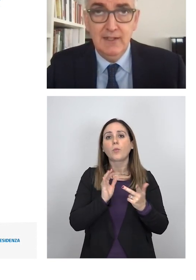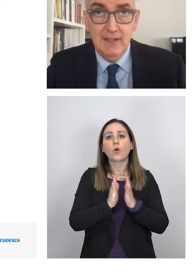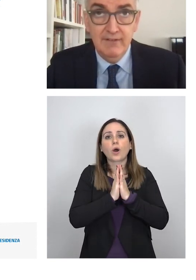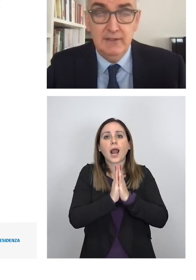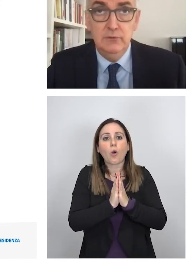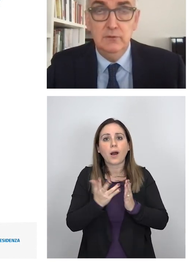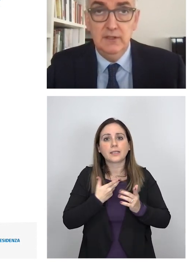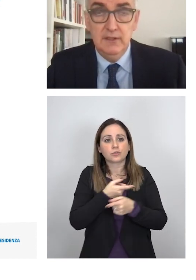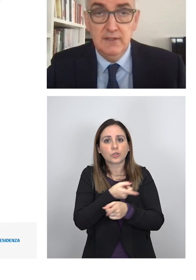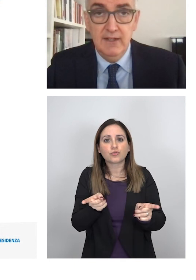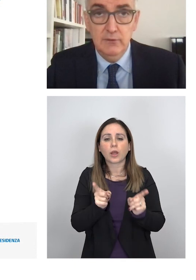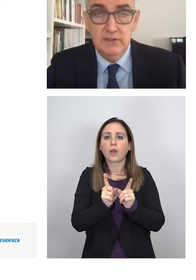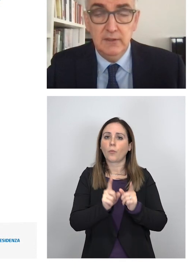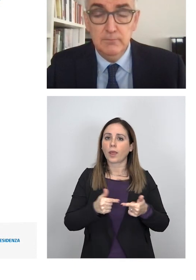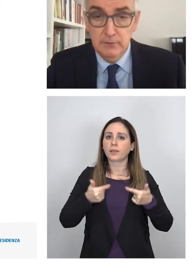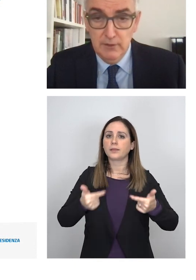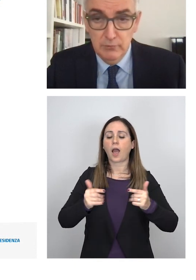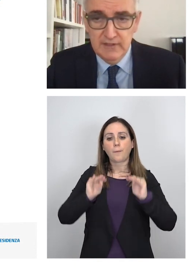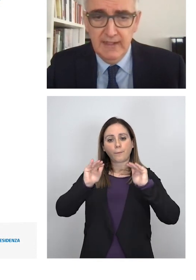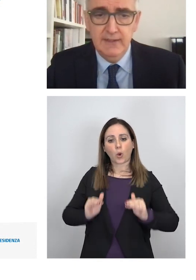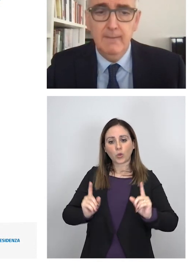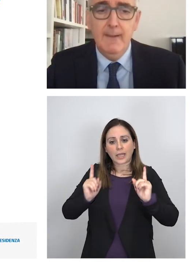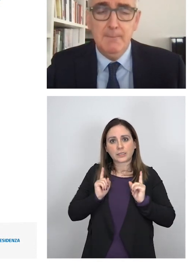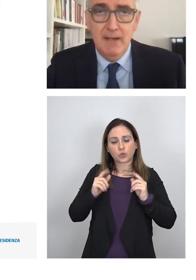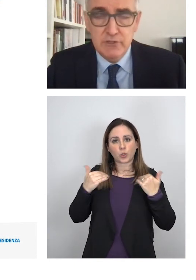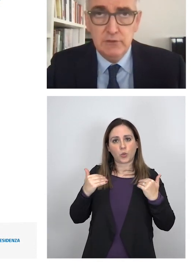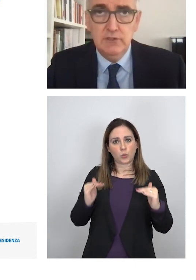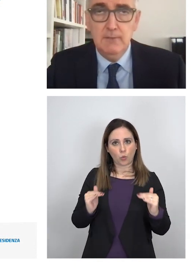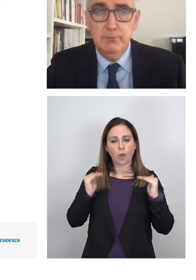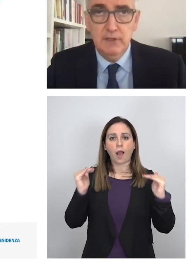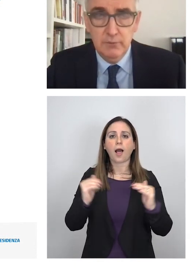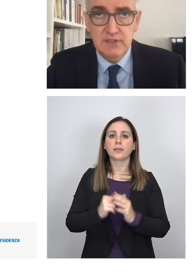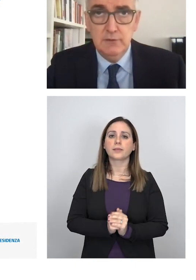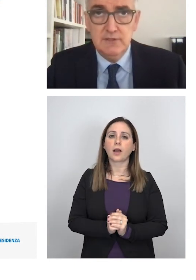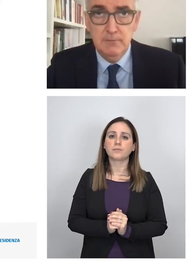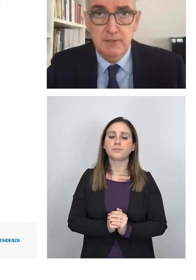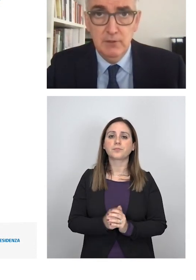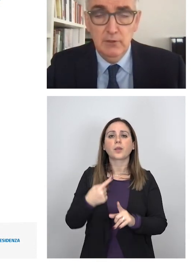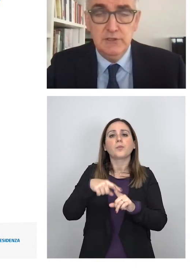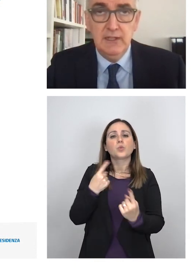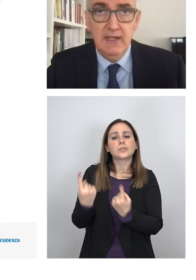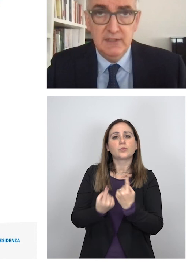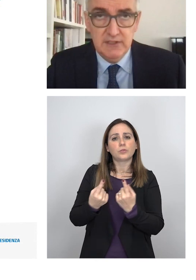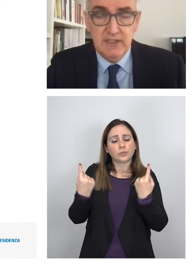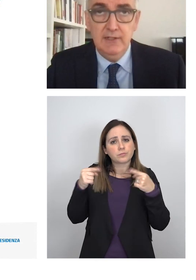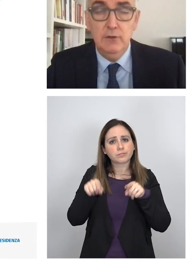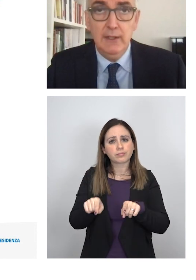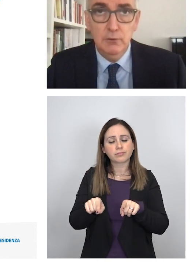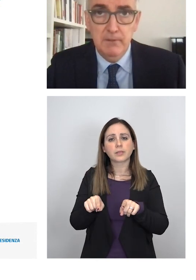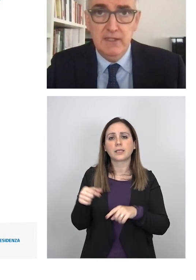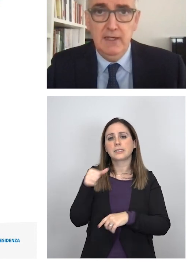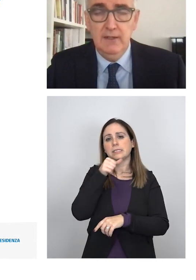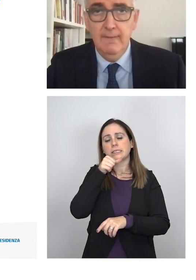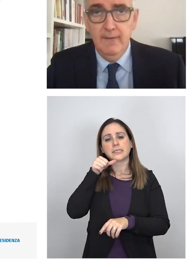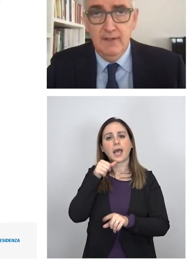mantenere elevato il livello di copertura immunitaria ma allo stesso tempo in questa situazione epidemiologica è necessario